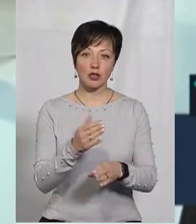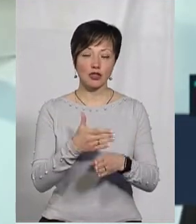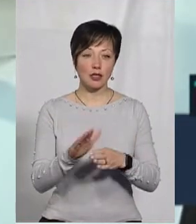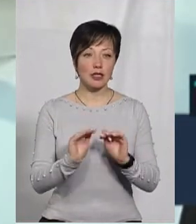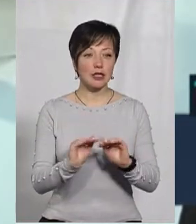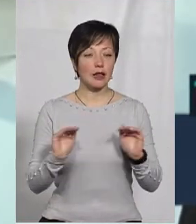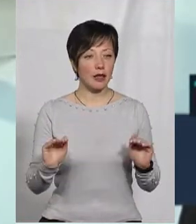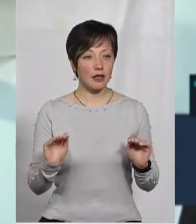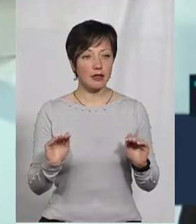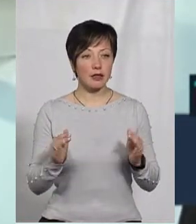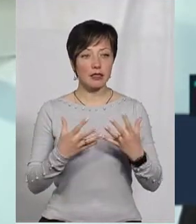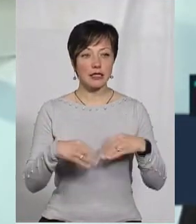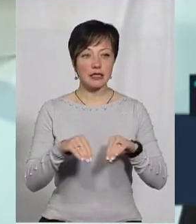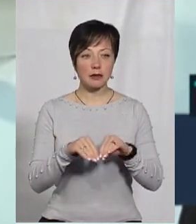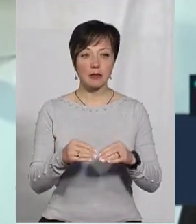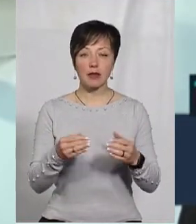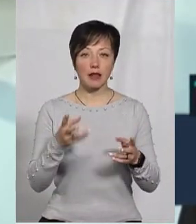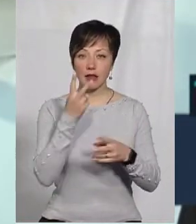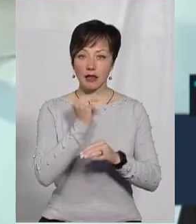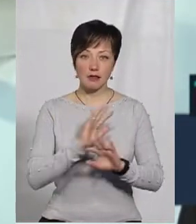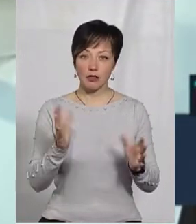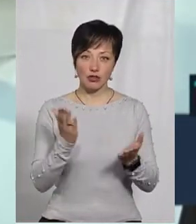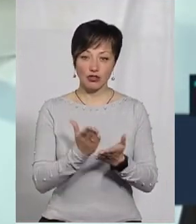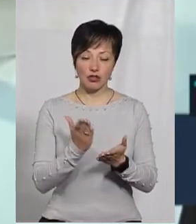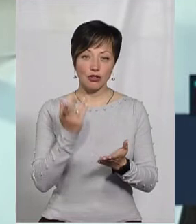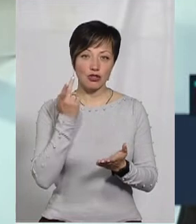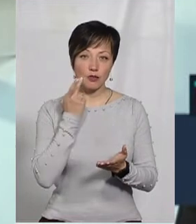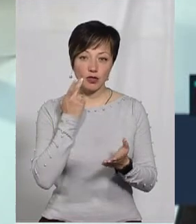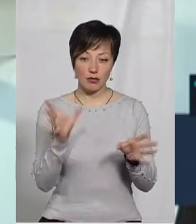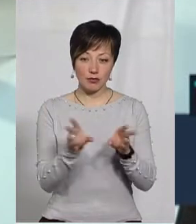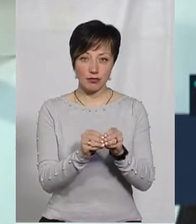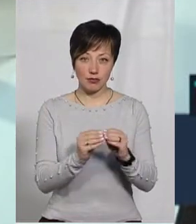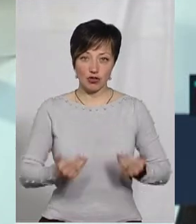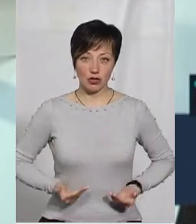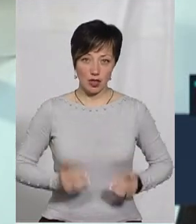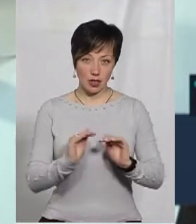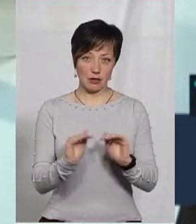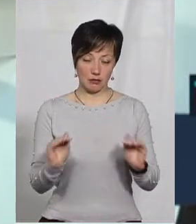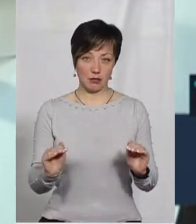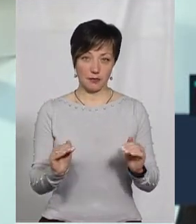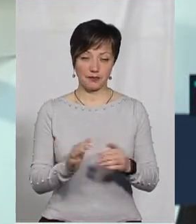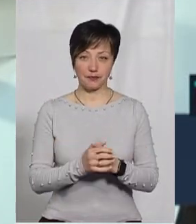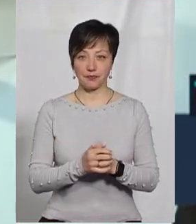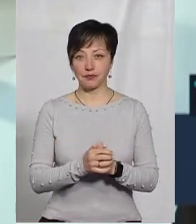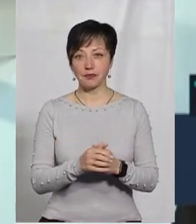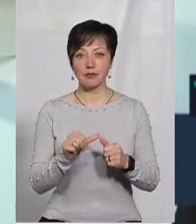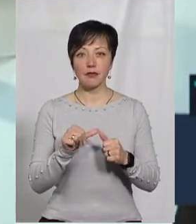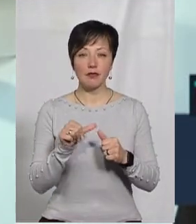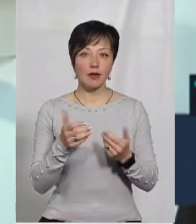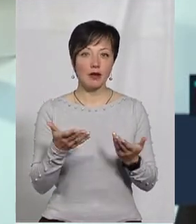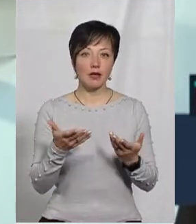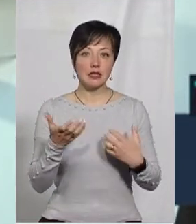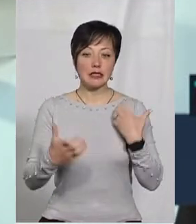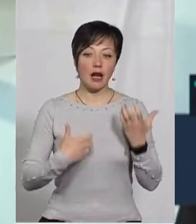частина дітей, сім'ї яких не звикли жити з ними постійно. Тобто, крім такого